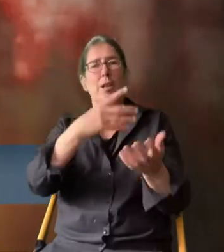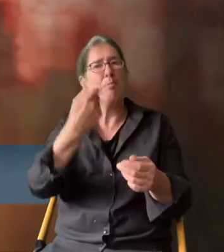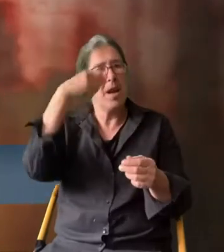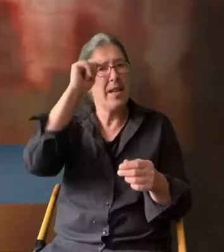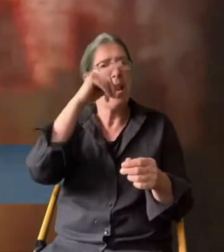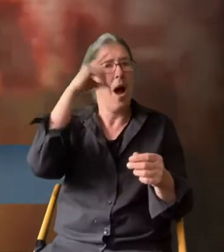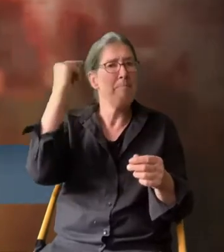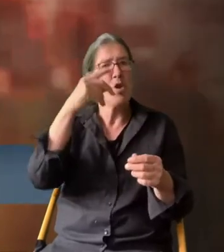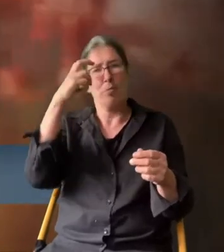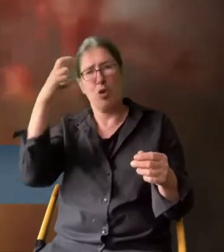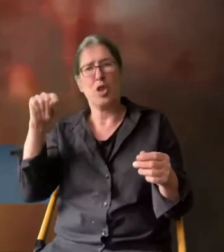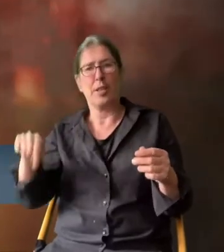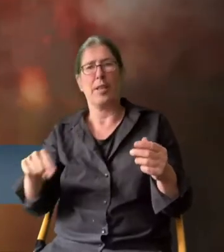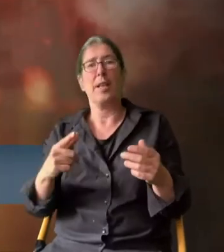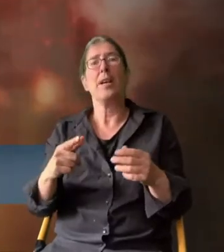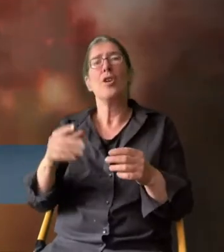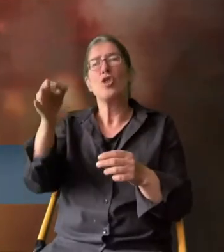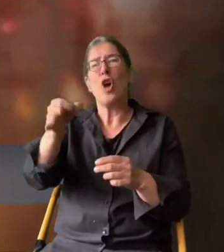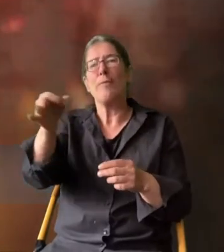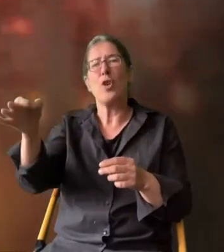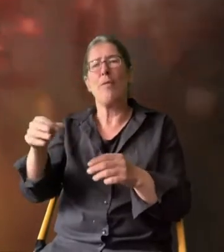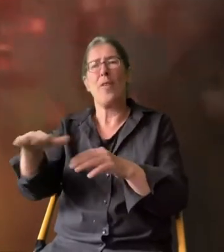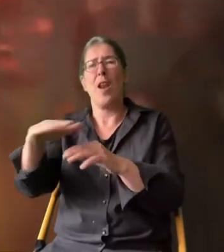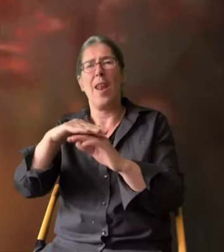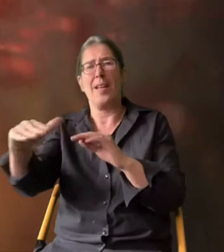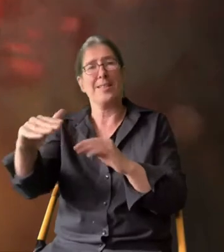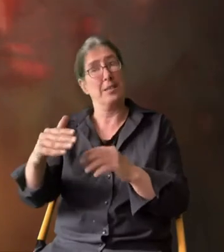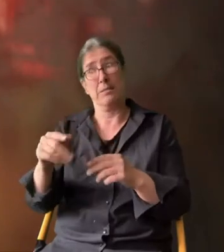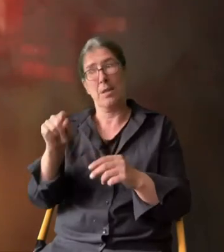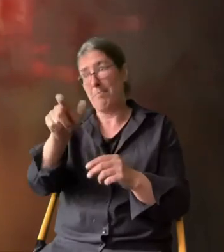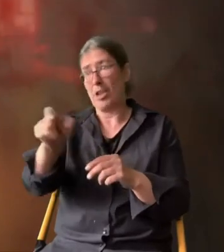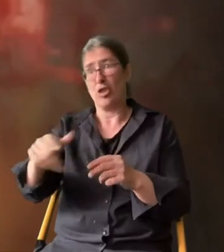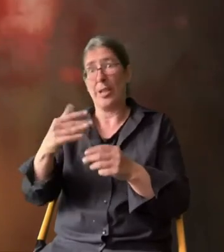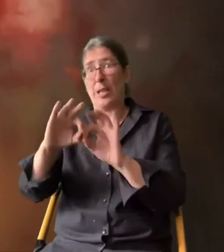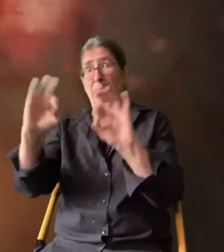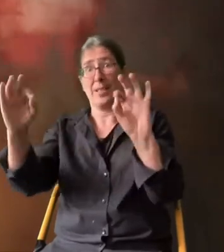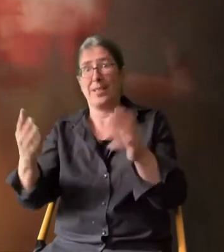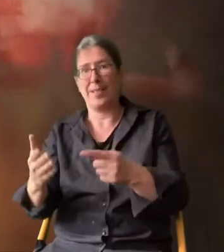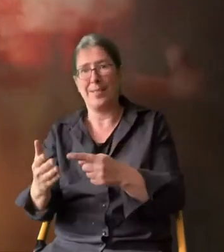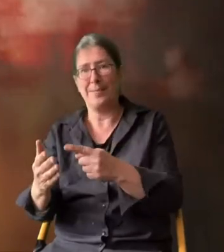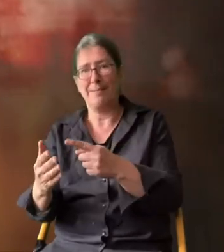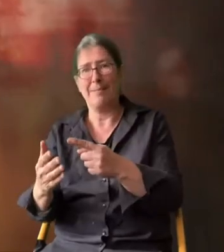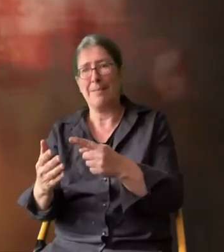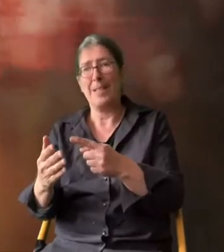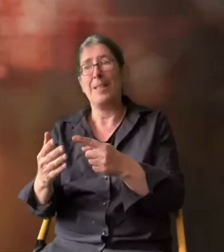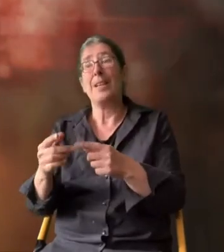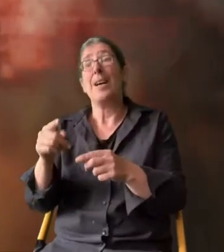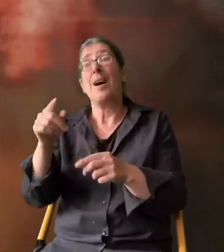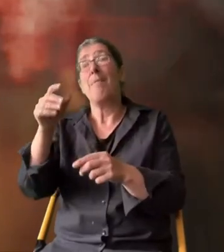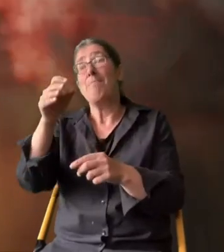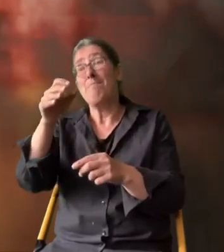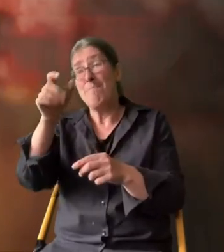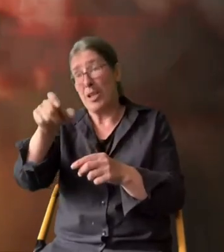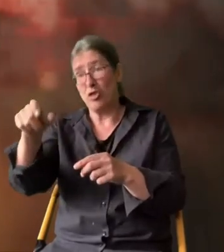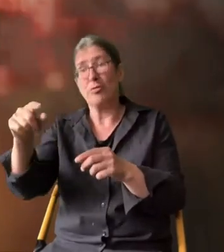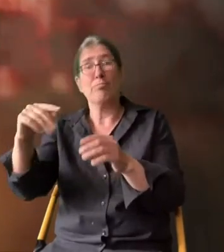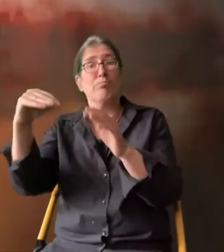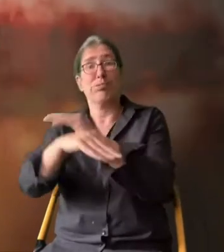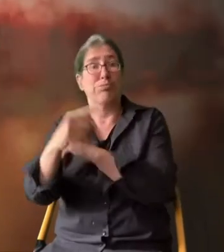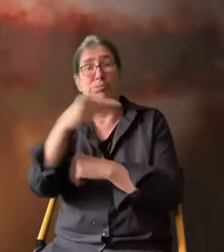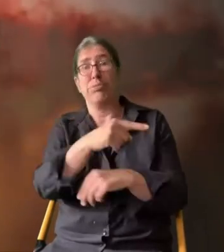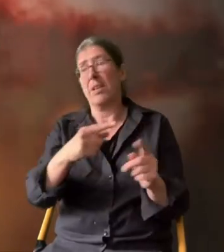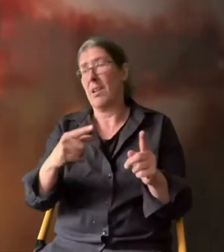Städten, aus Berlin, aus Hamburg, aus München. Und auf dem Land geht es den Menschen eigentlich nicht wirklich viel besser. Im Gegenteil, immer mehr Menschen fliehen